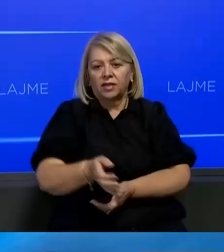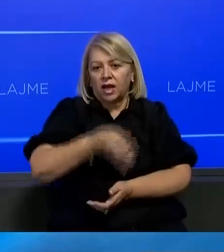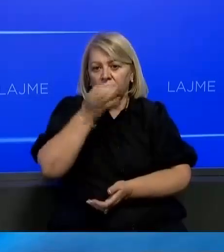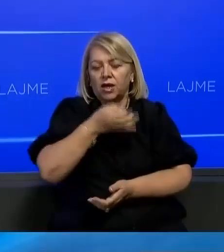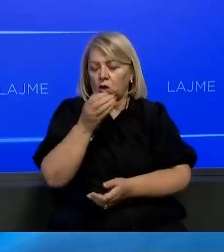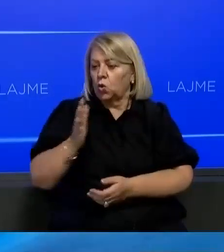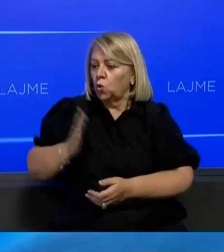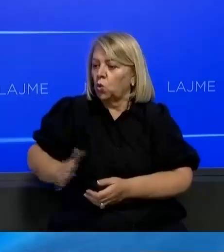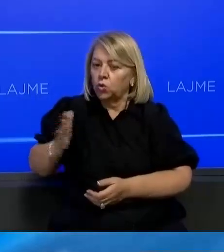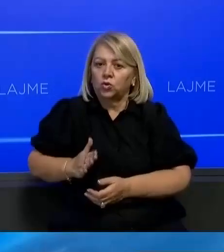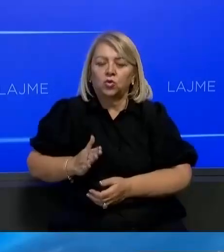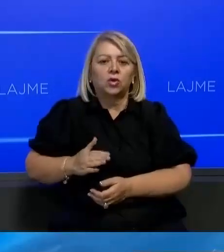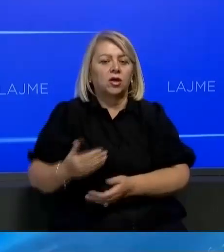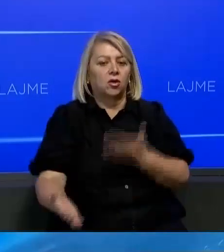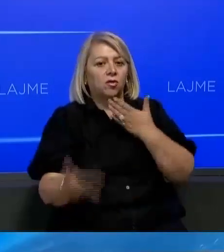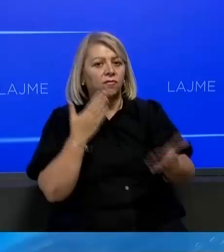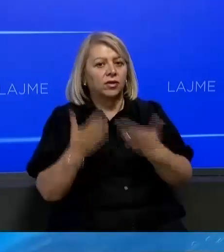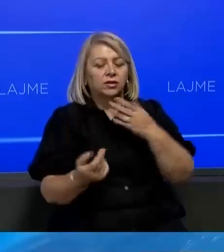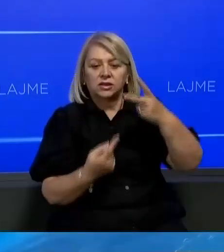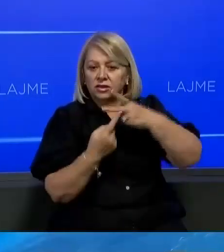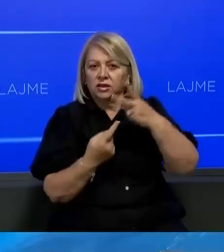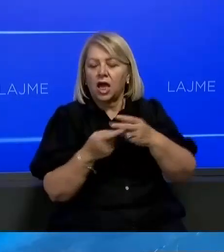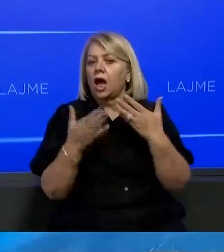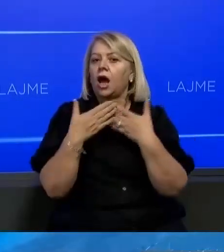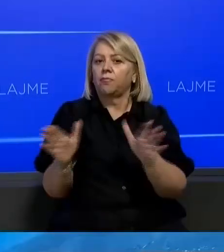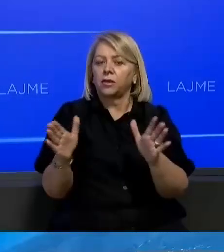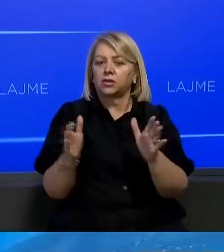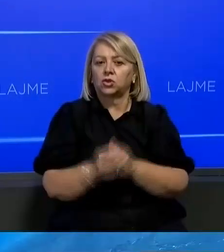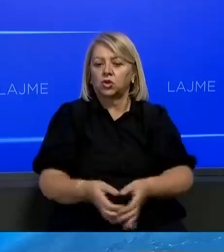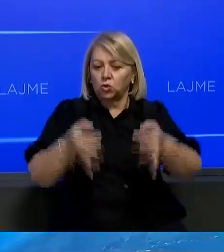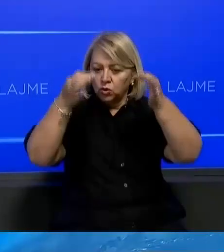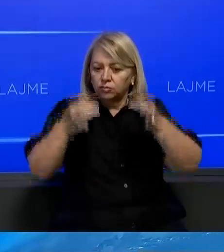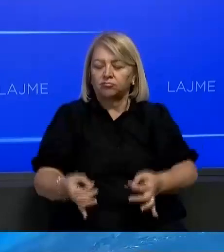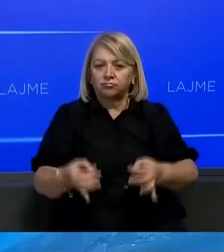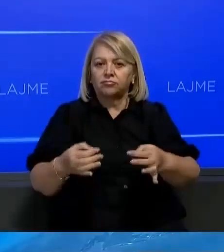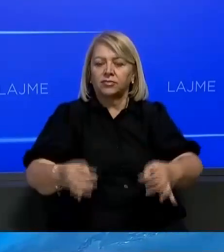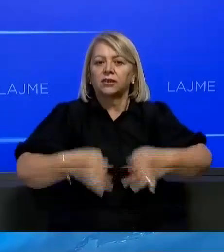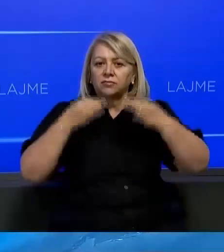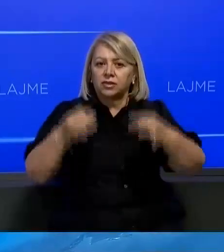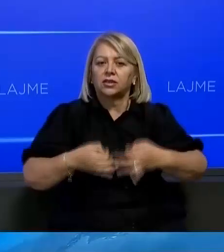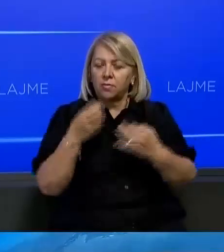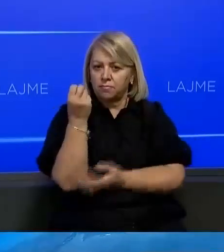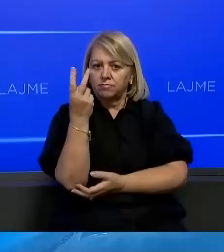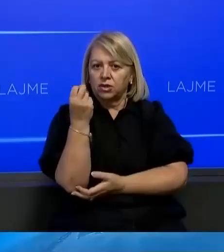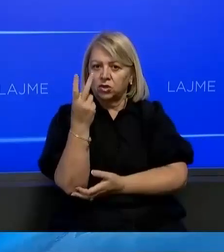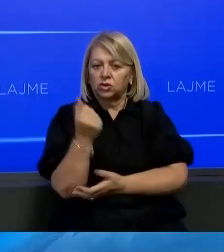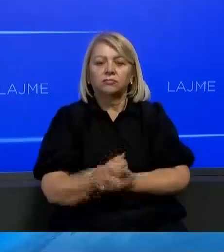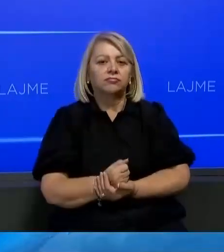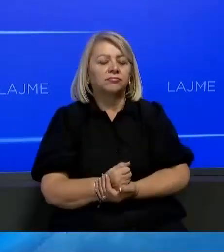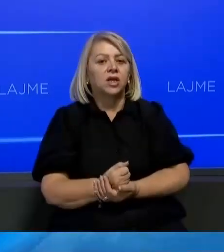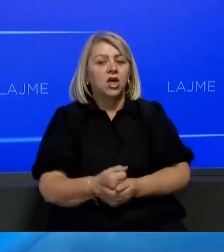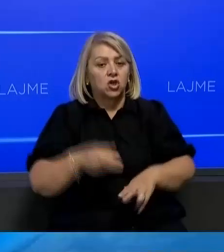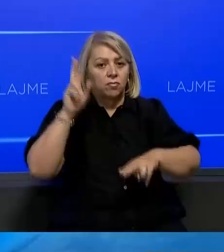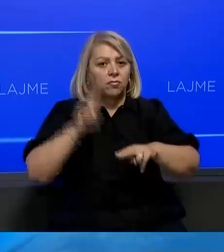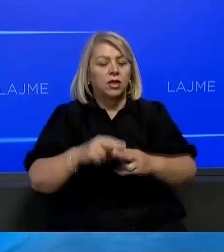nga kultura është të mbajtur konferenca për media me rasin e hapjes zyrtare të Manifesta 14 Prishtina me qërasë është palur edhe